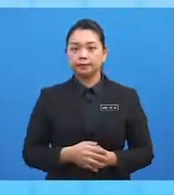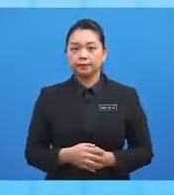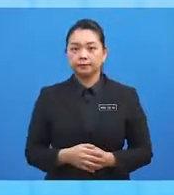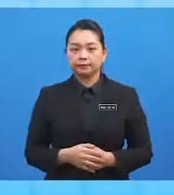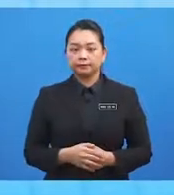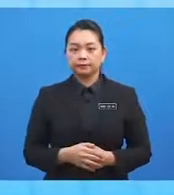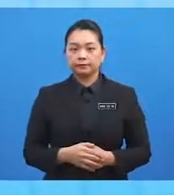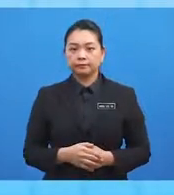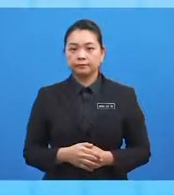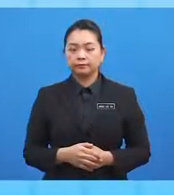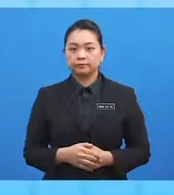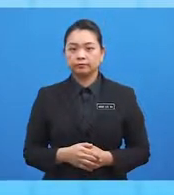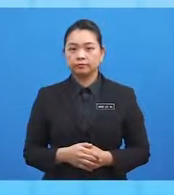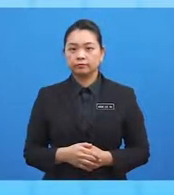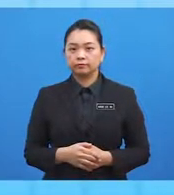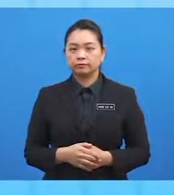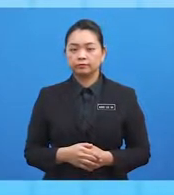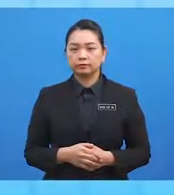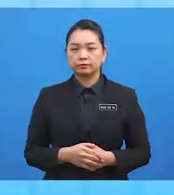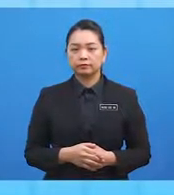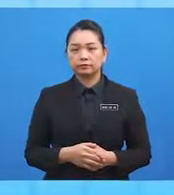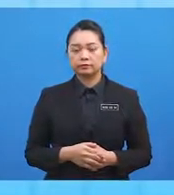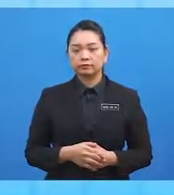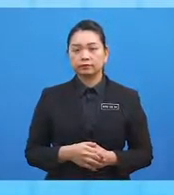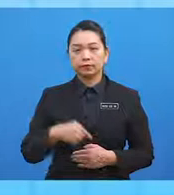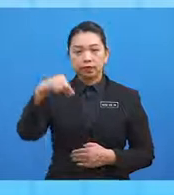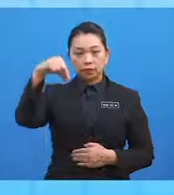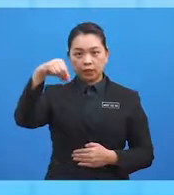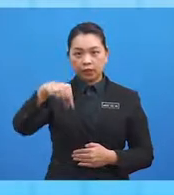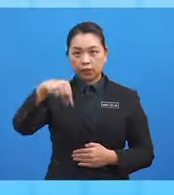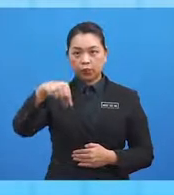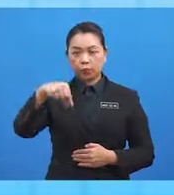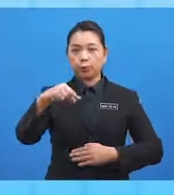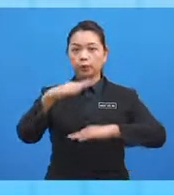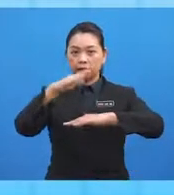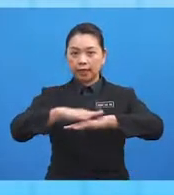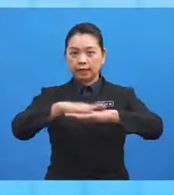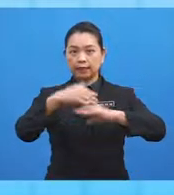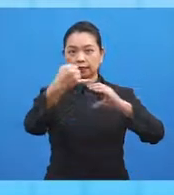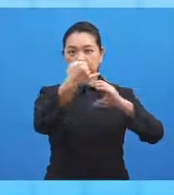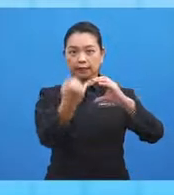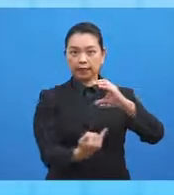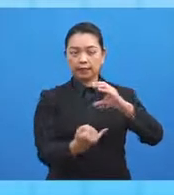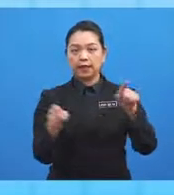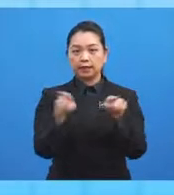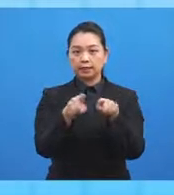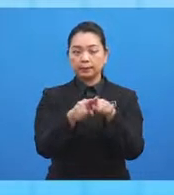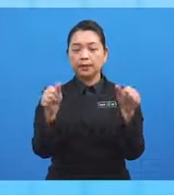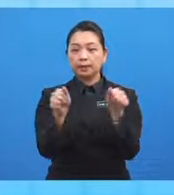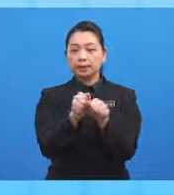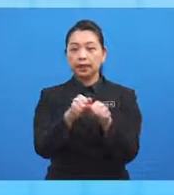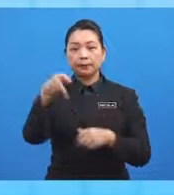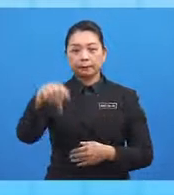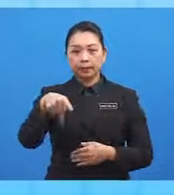Untuk soalan B, Q berada di atas meridian yang sama dengan P,